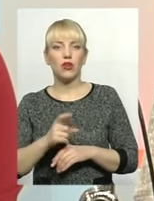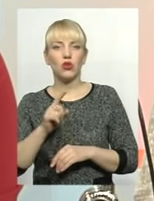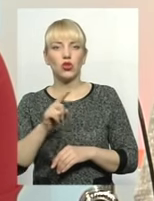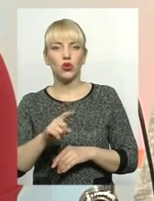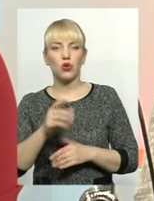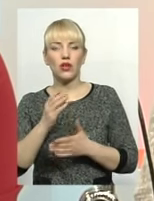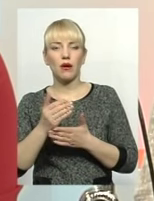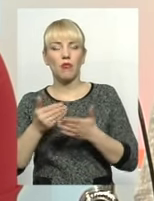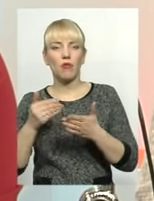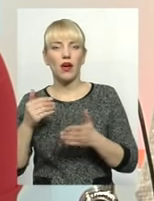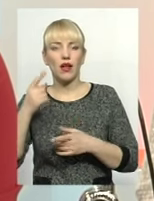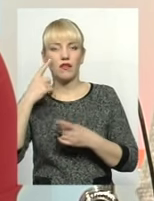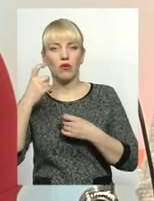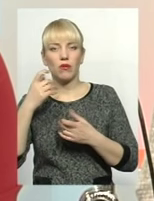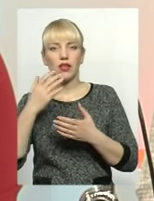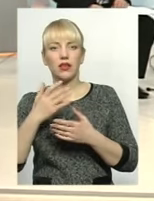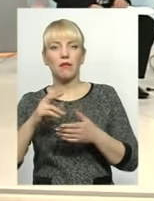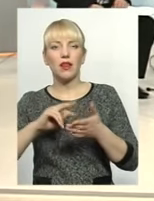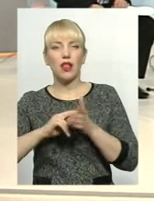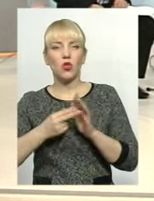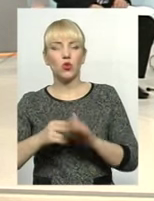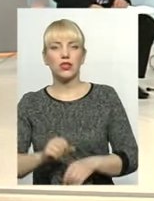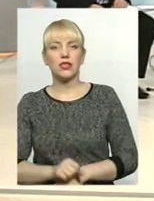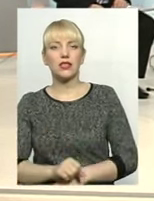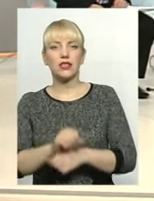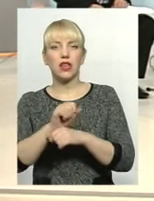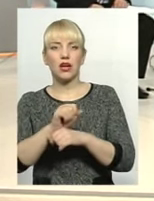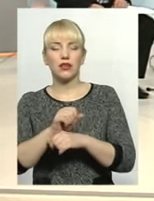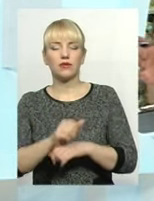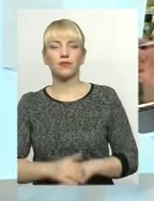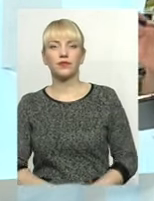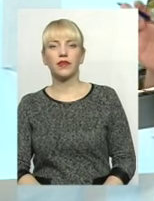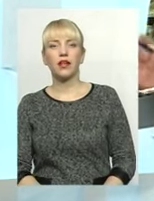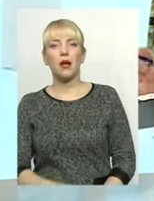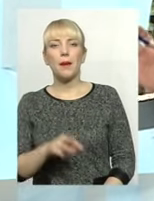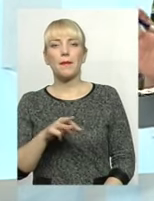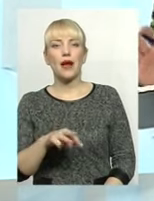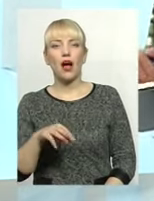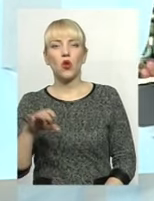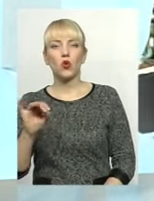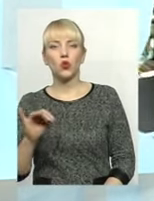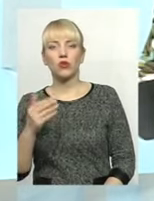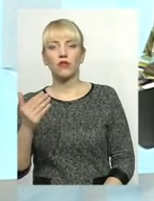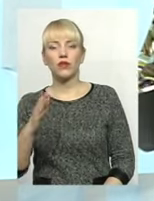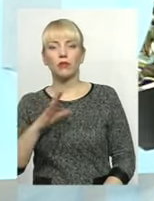інформаціях, навіть планується страйк з цього приводу. Михайло Юрійович, ви були одним з тих учасників, які були на